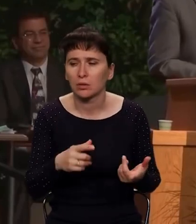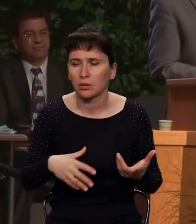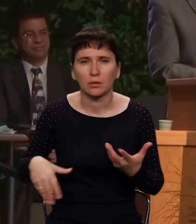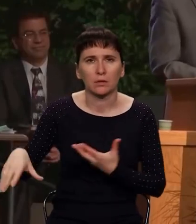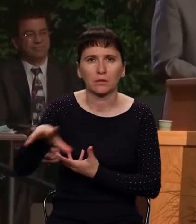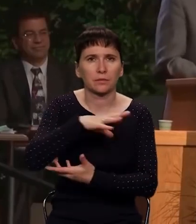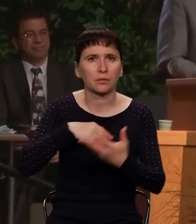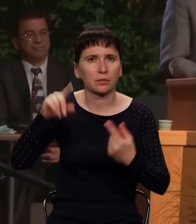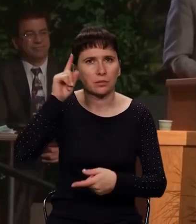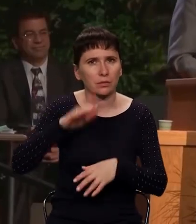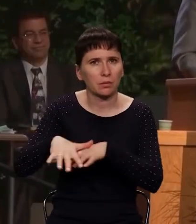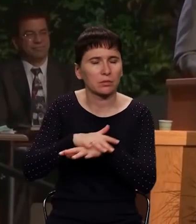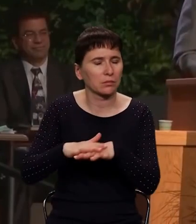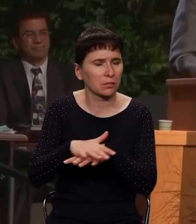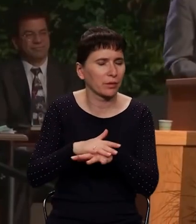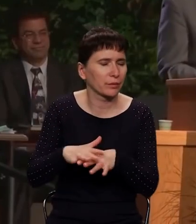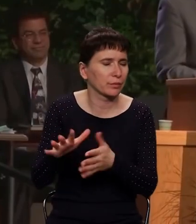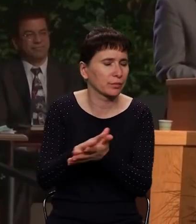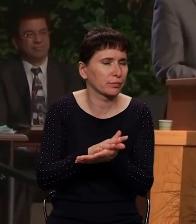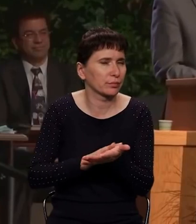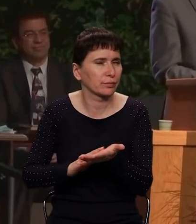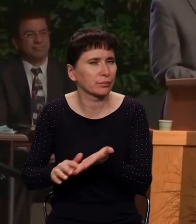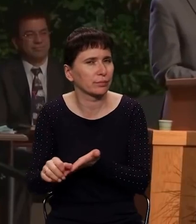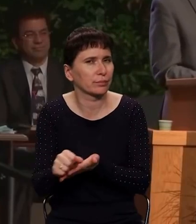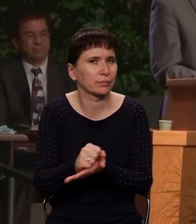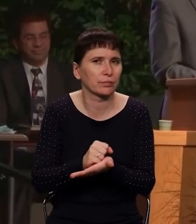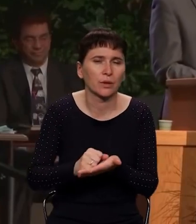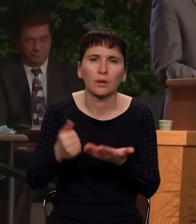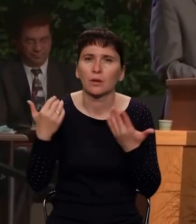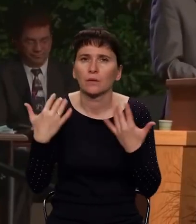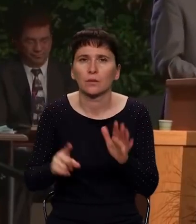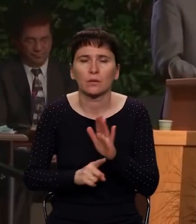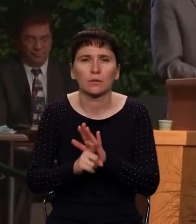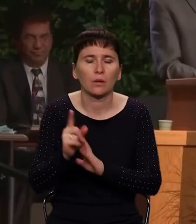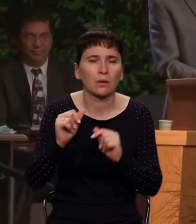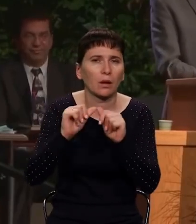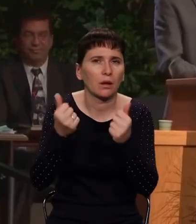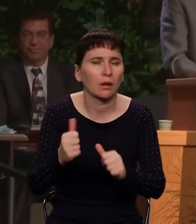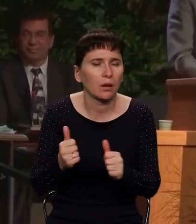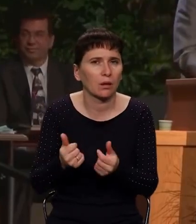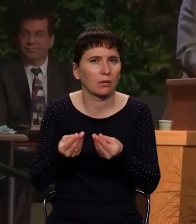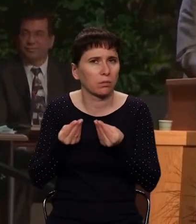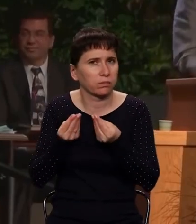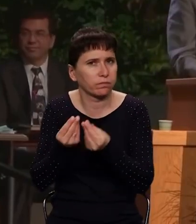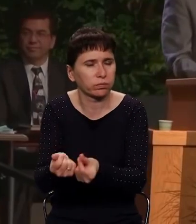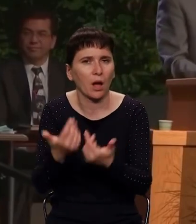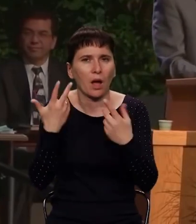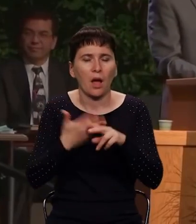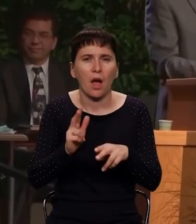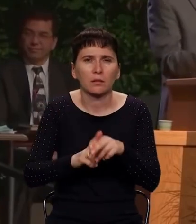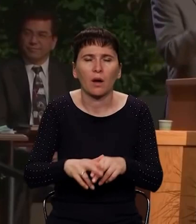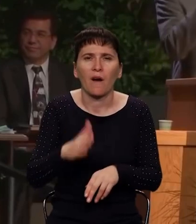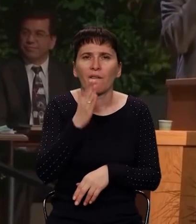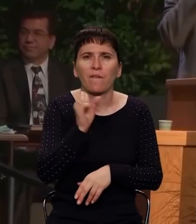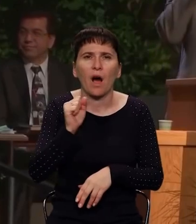привела в ужасное состояние народ Израиля, народ Божий. Она ввела его, видала поклонство. Это были Ваалы,